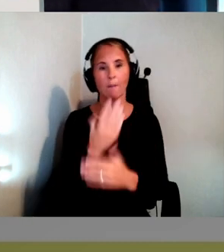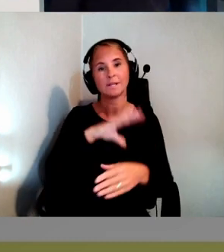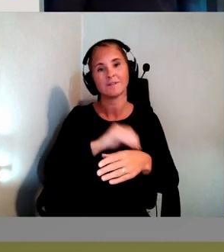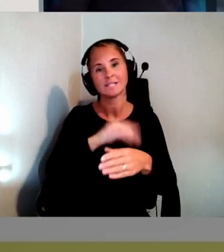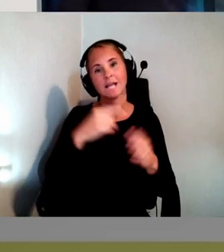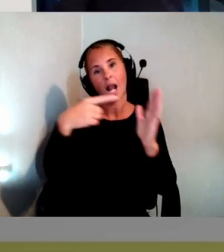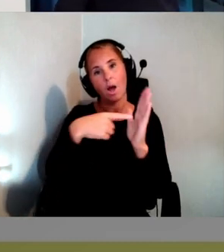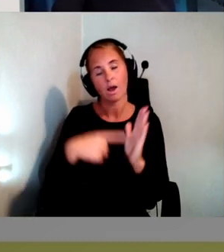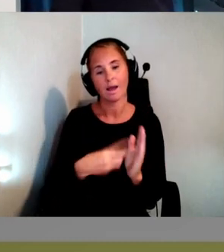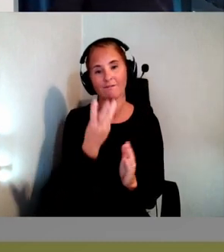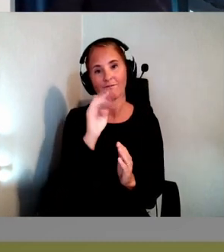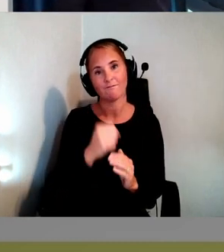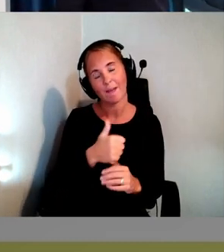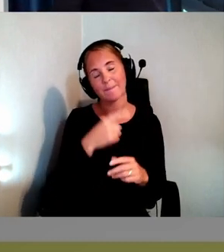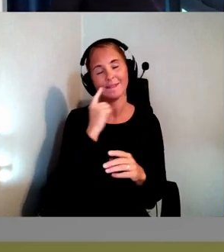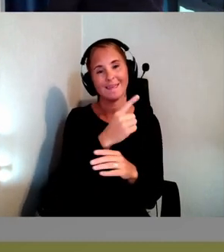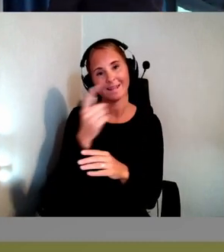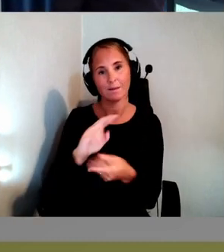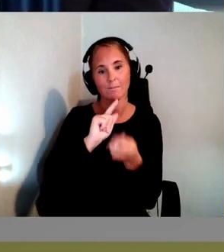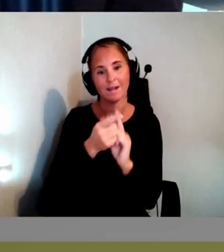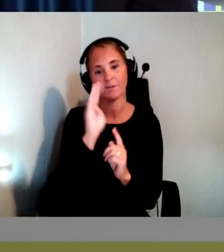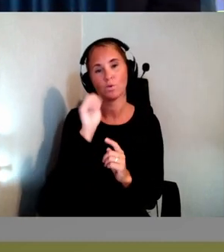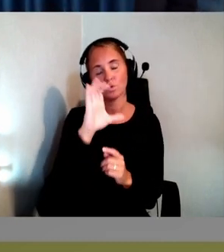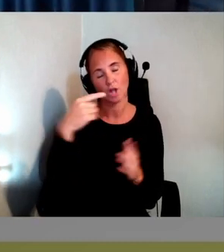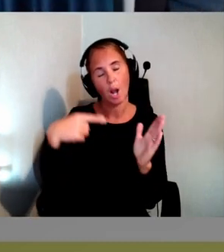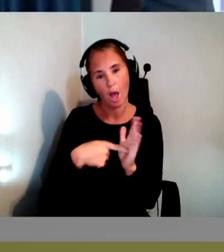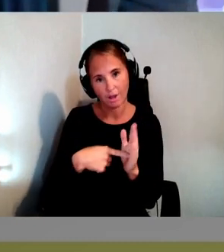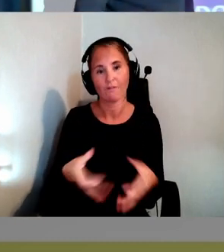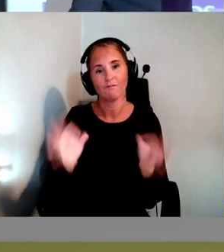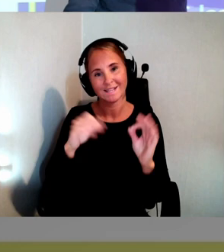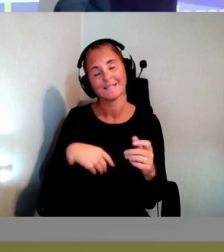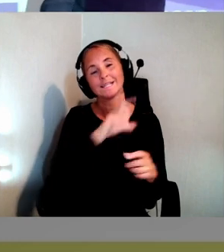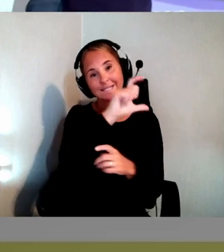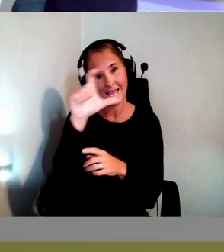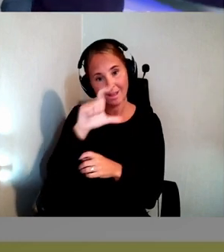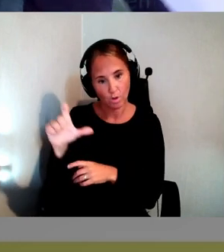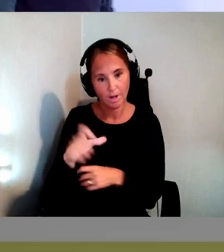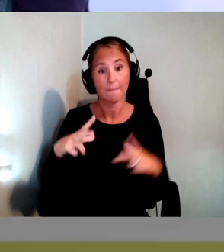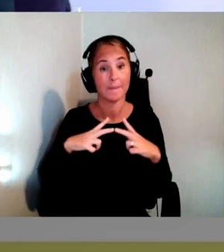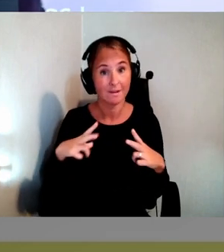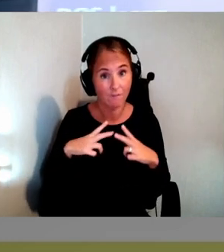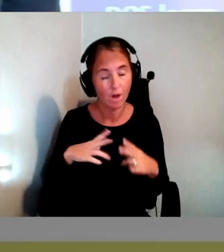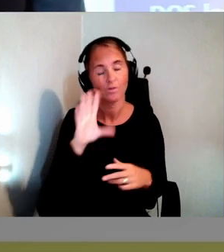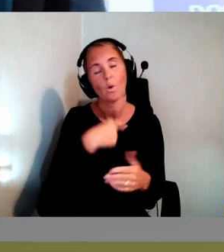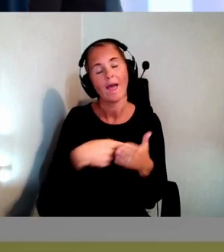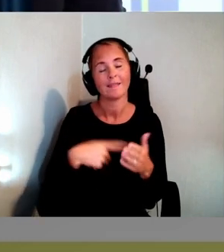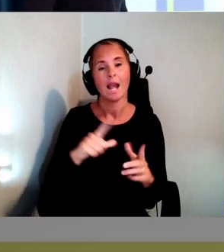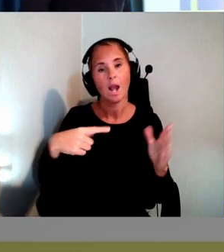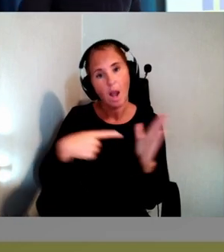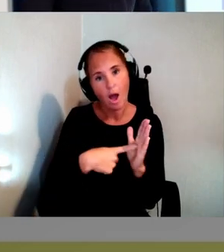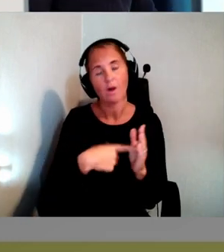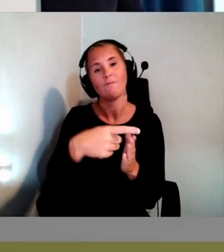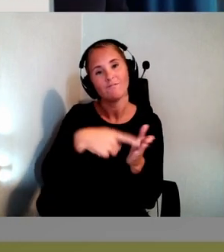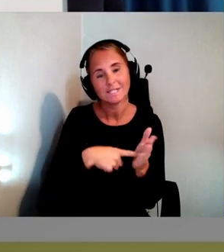webbdirektiv, blev doslagen i offentlig sektor. I privat sektor så kommer den att heta lag om vissa produkters och tjänsters